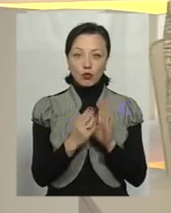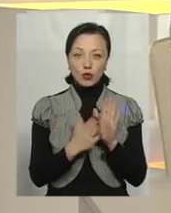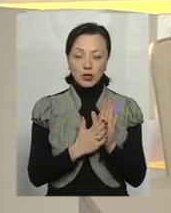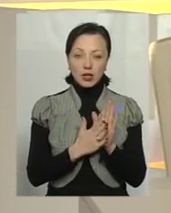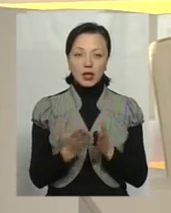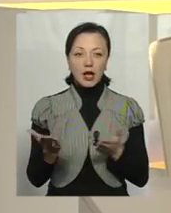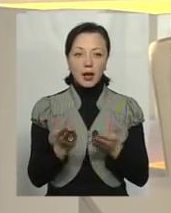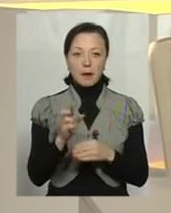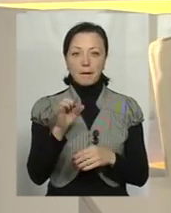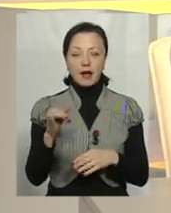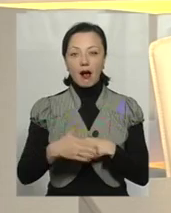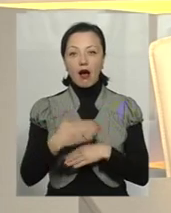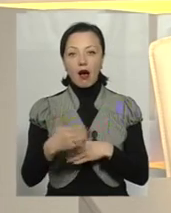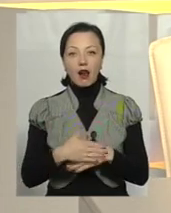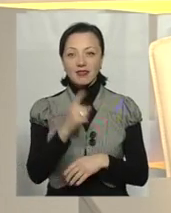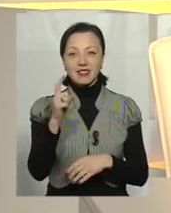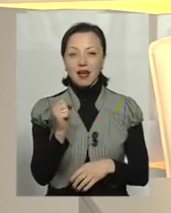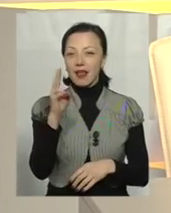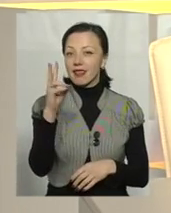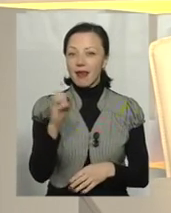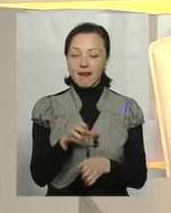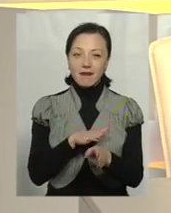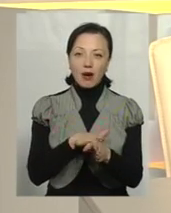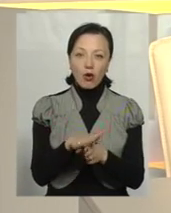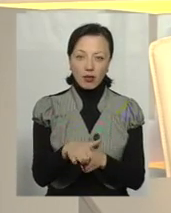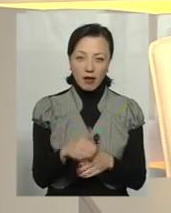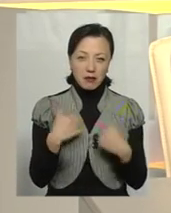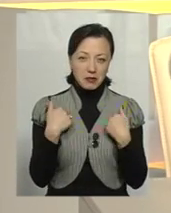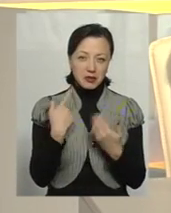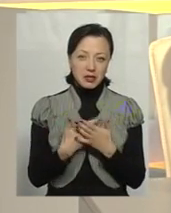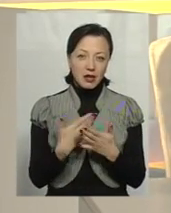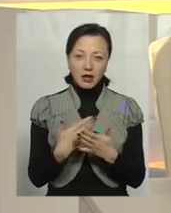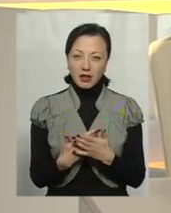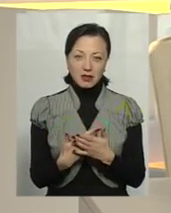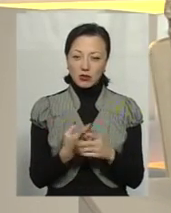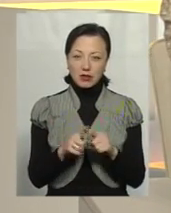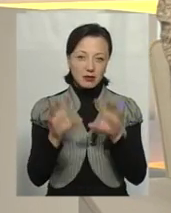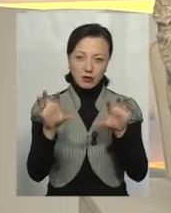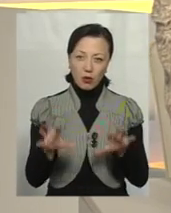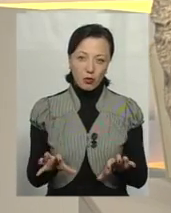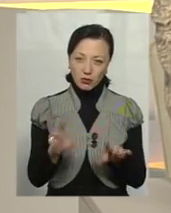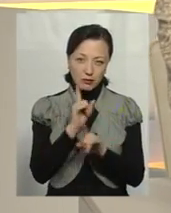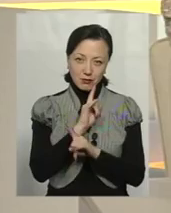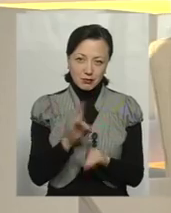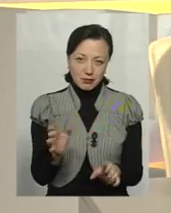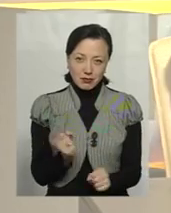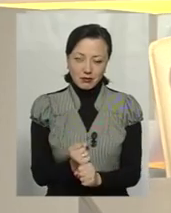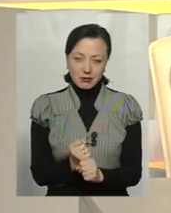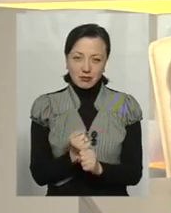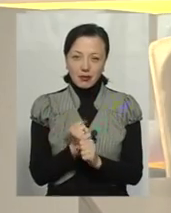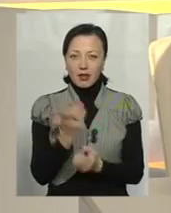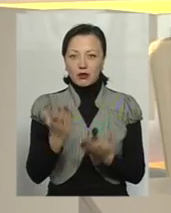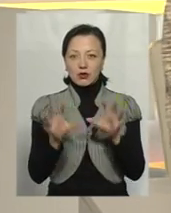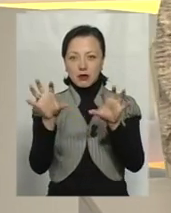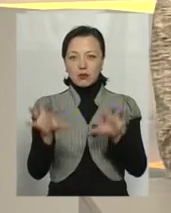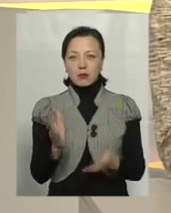який би карав за невиконання його, то, мені здається, грішці на такому хорошому, класному закону, навіть якщо це